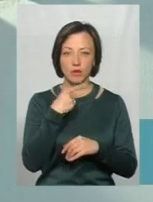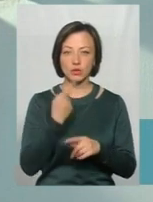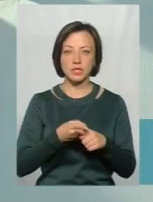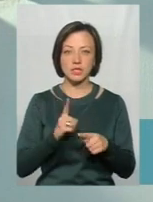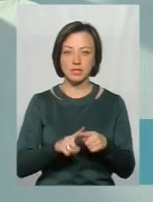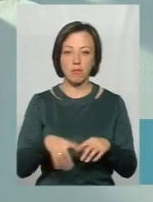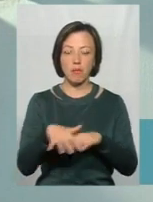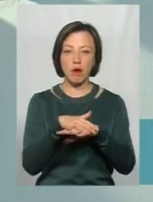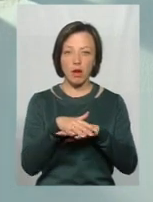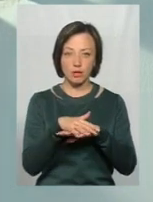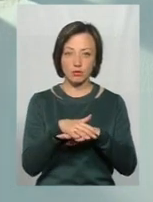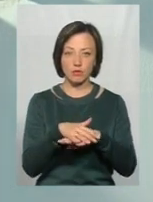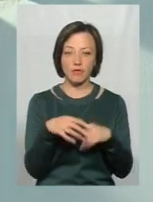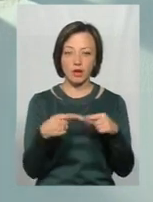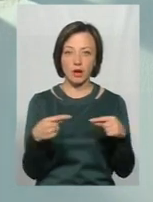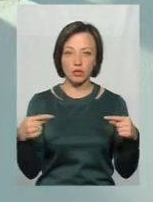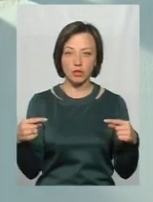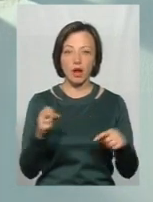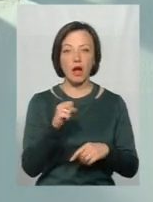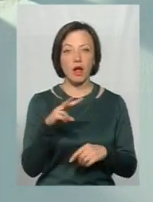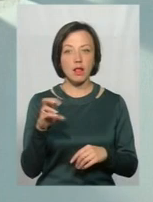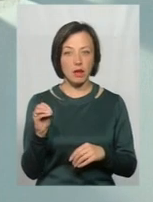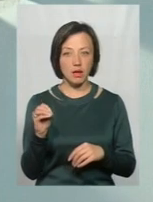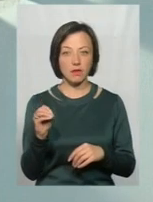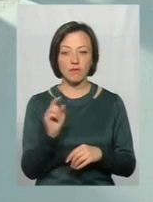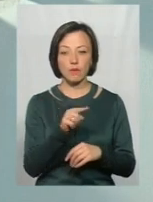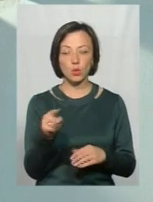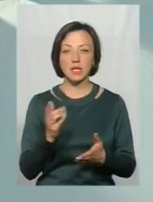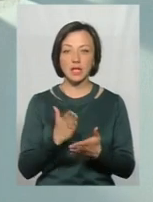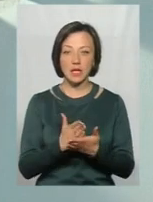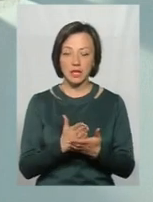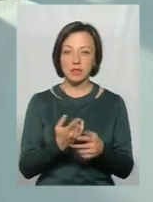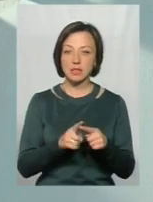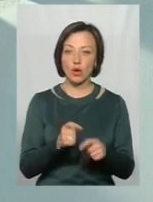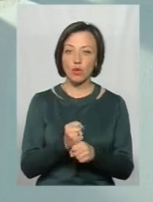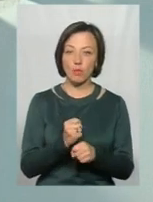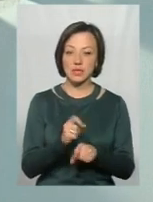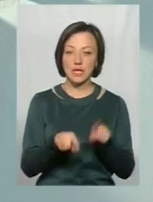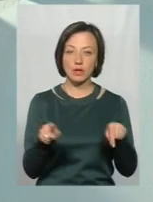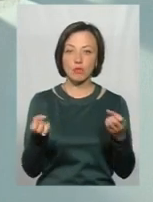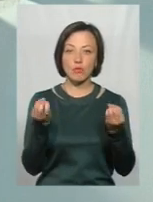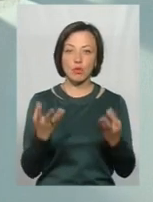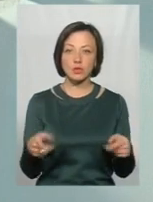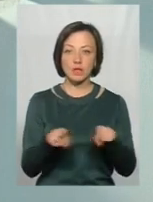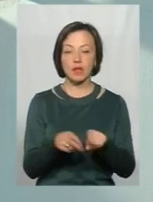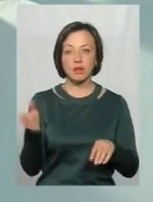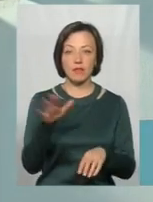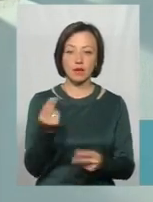що це такі масові речі, але вони є, при чому це робиться інколи просто так, а давайте пожартуємо,